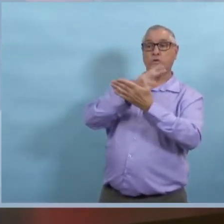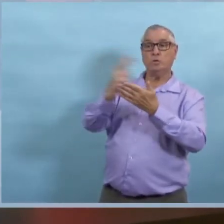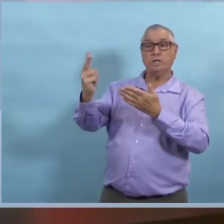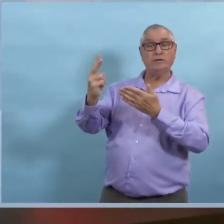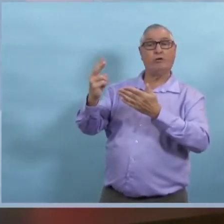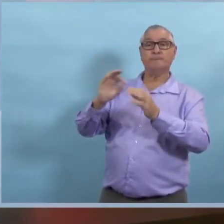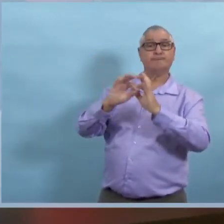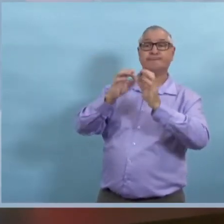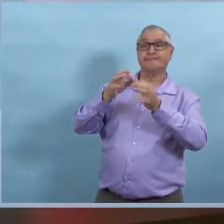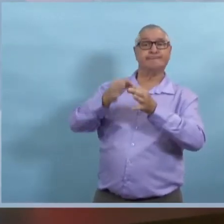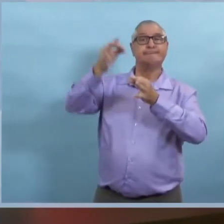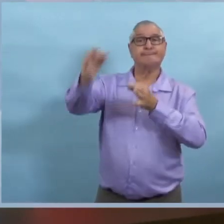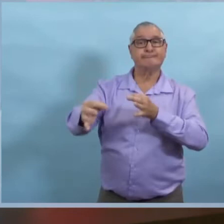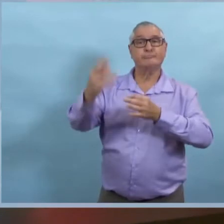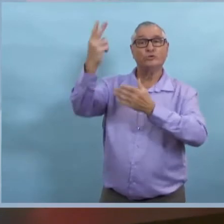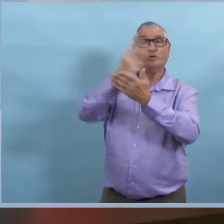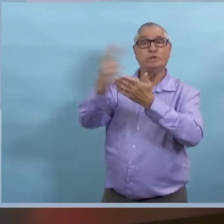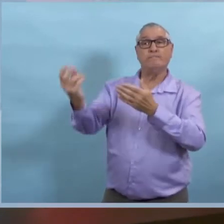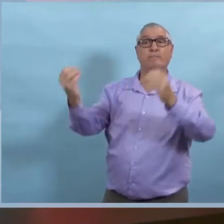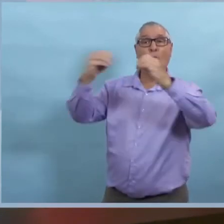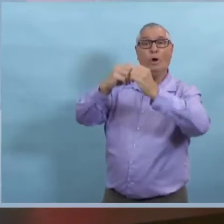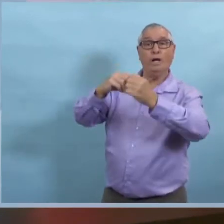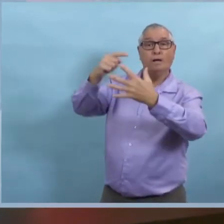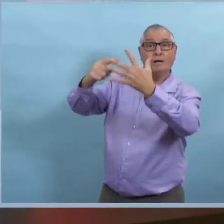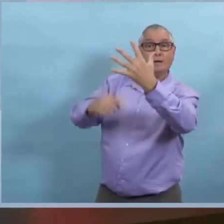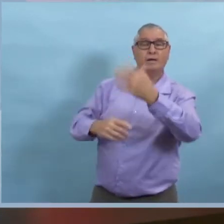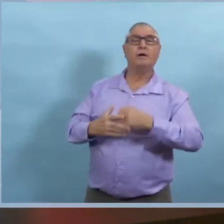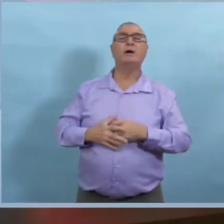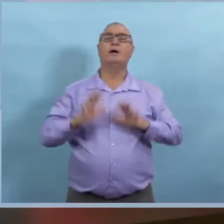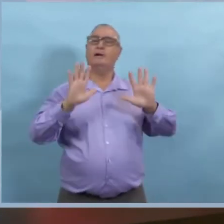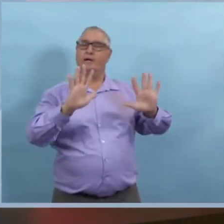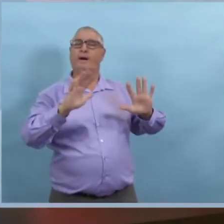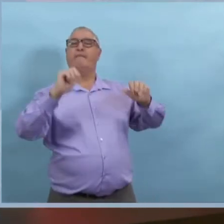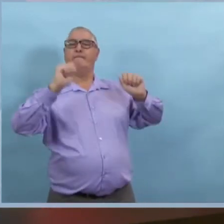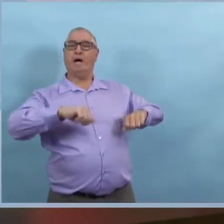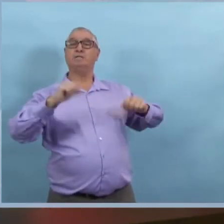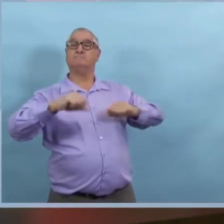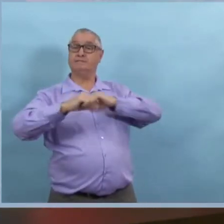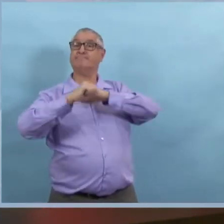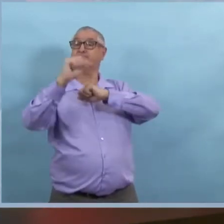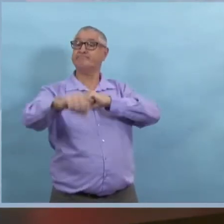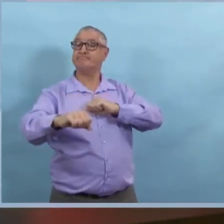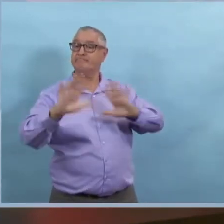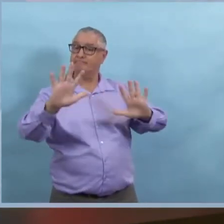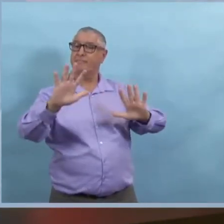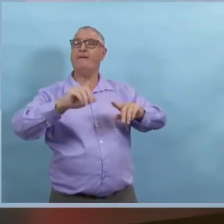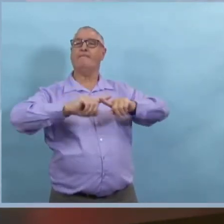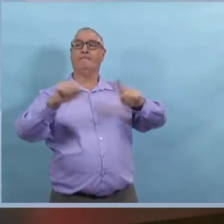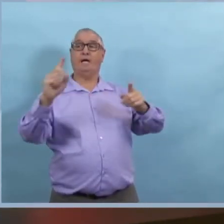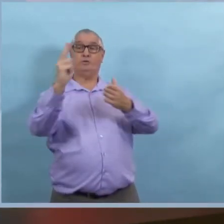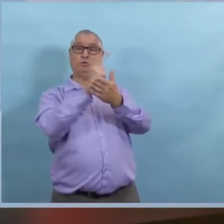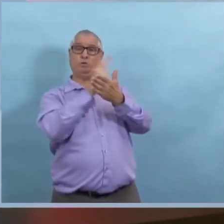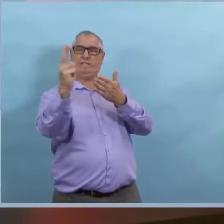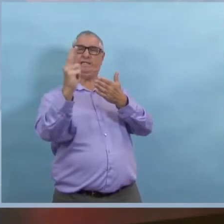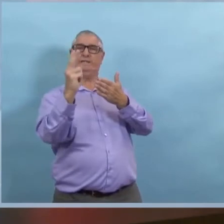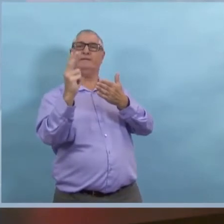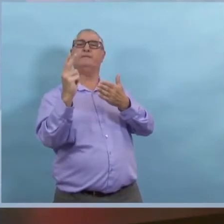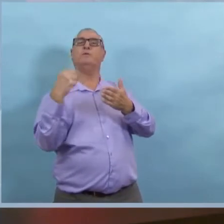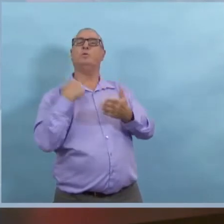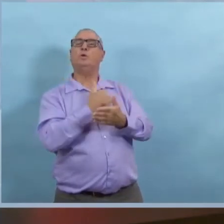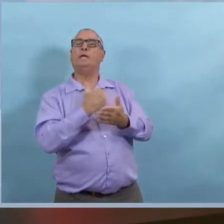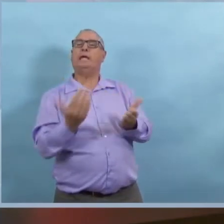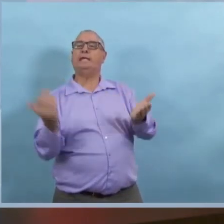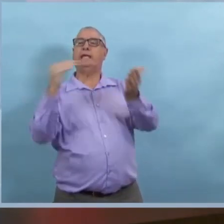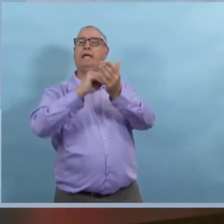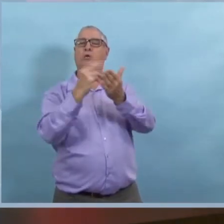près de la fin des deux semaines? On va réévaluer ça vers la fin. On veut que les gens comprennent que ces